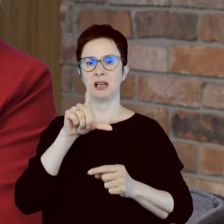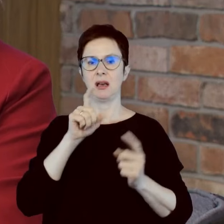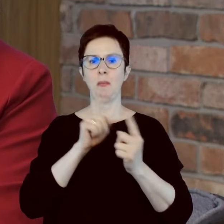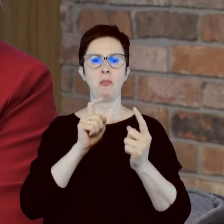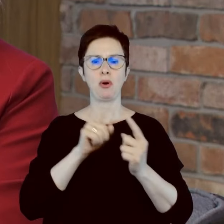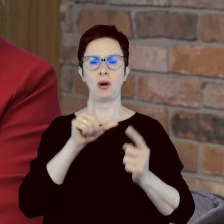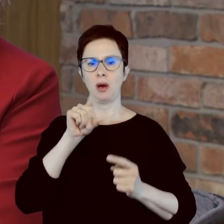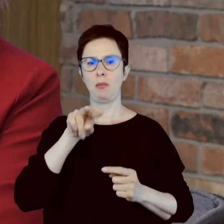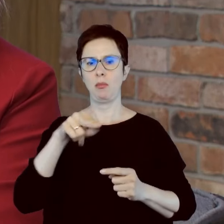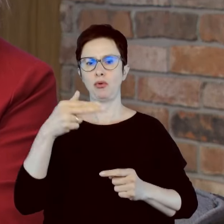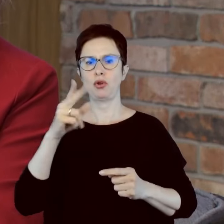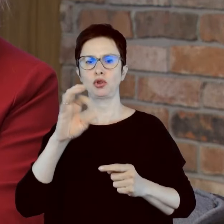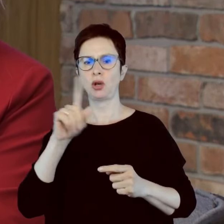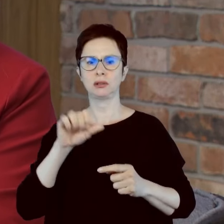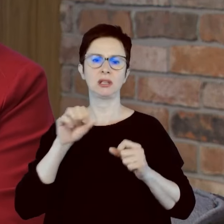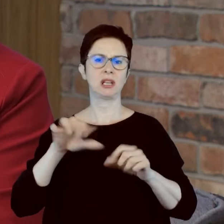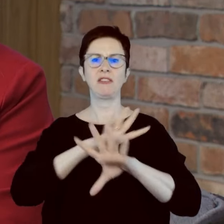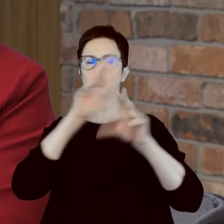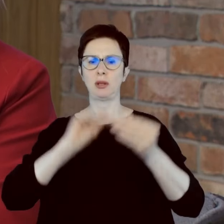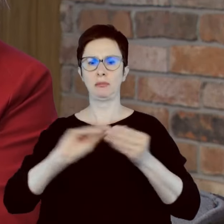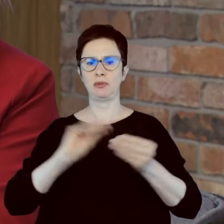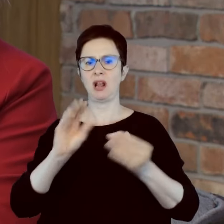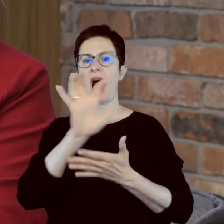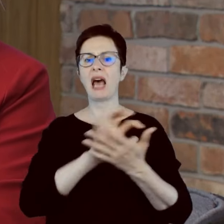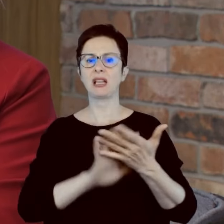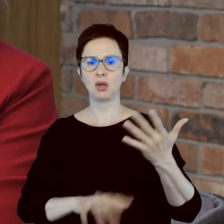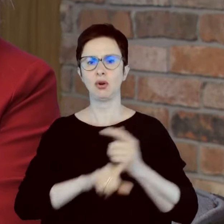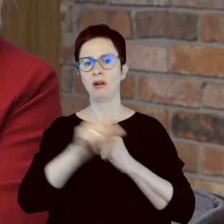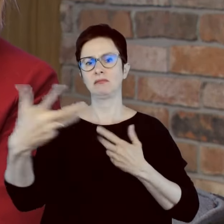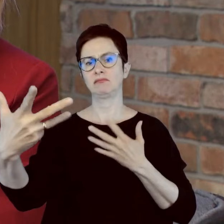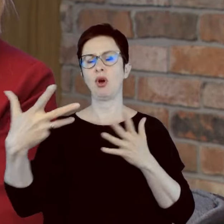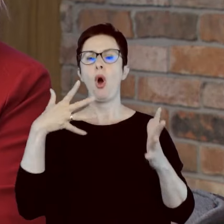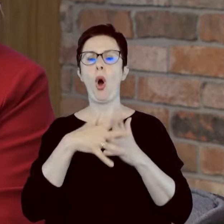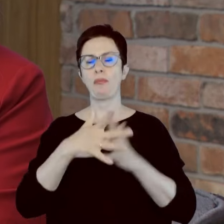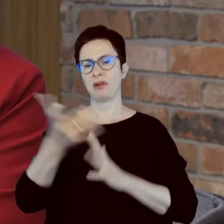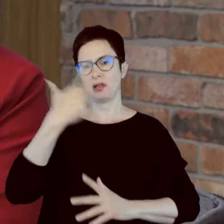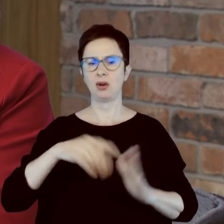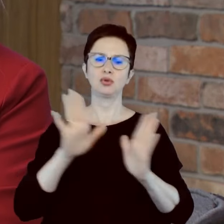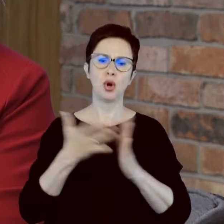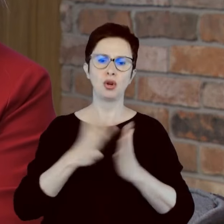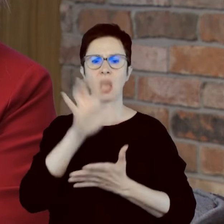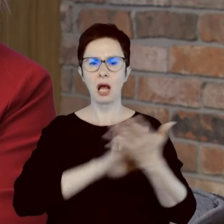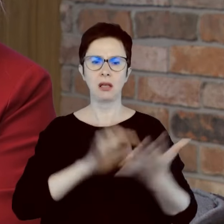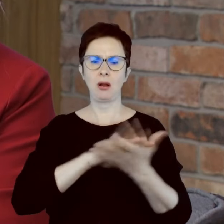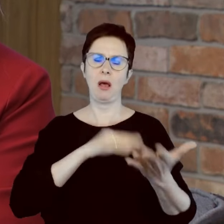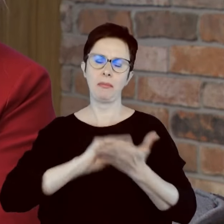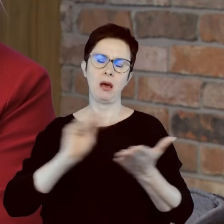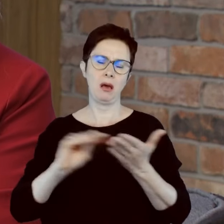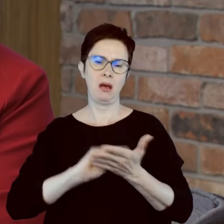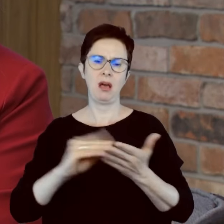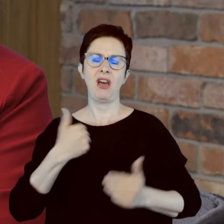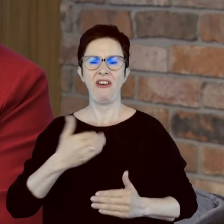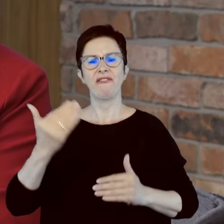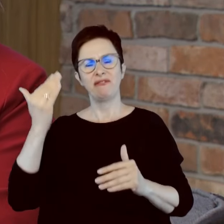artykuły, jak najwięcej tych artykułów, za to jesteśmy oceniani. Książki, artykuły i mamy świadomość, że tych artykułów to właściwie